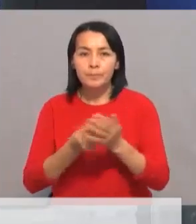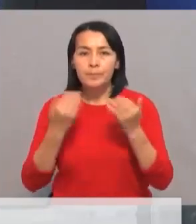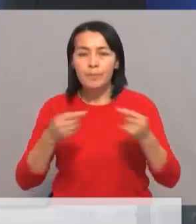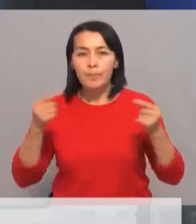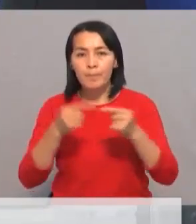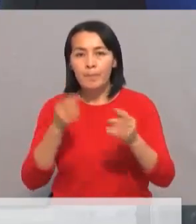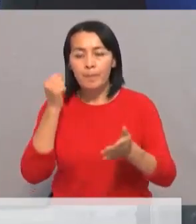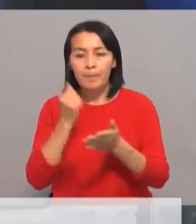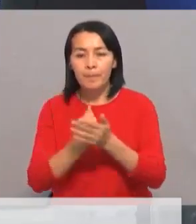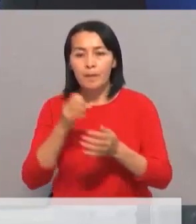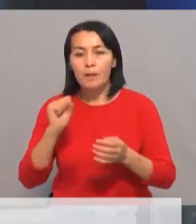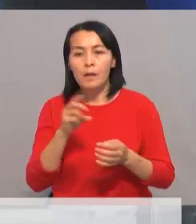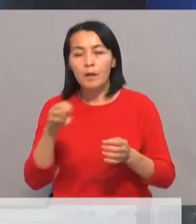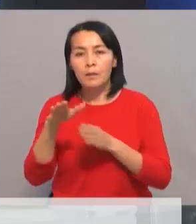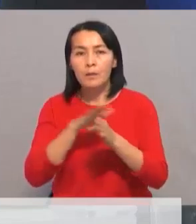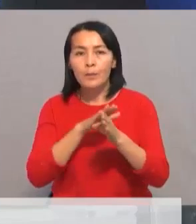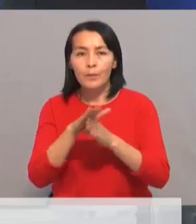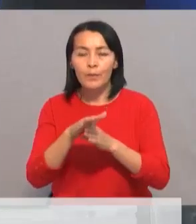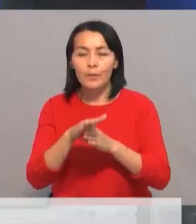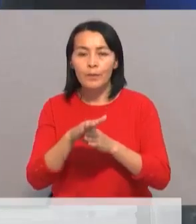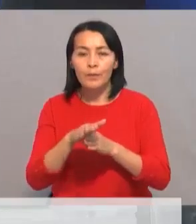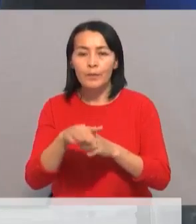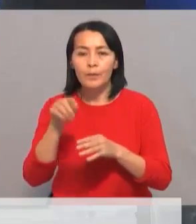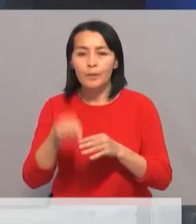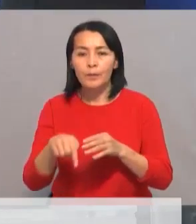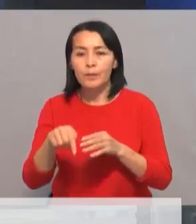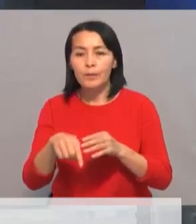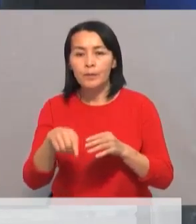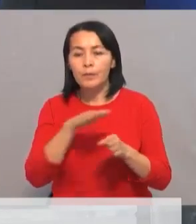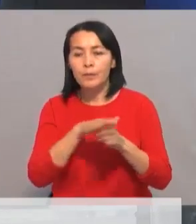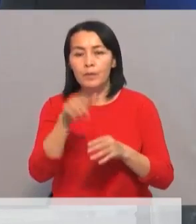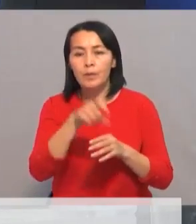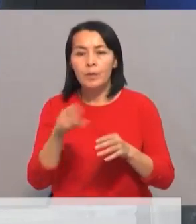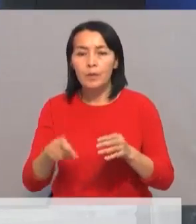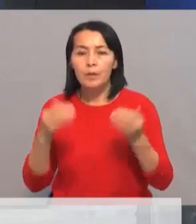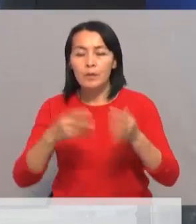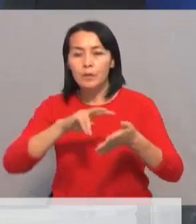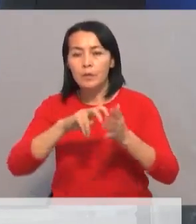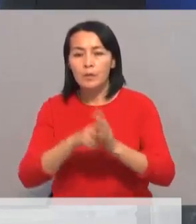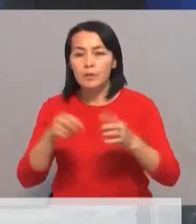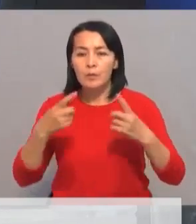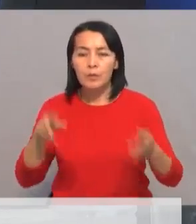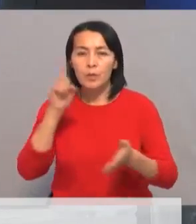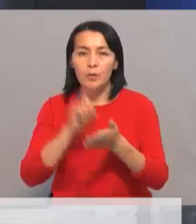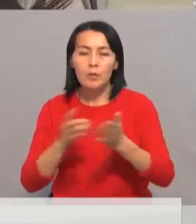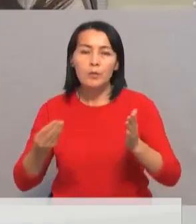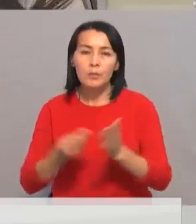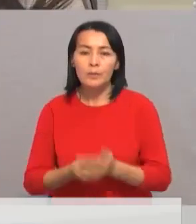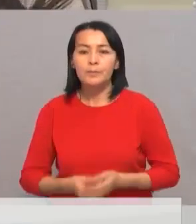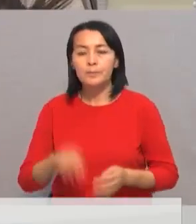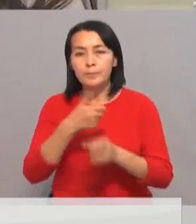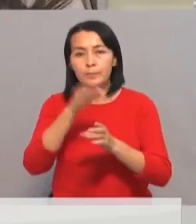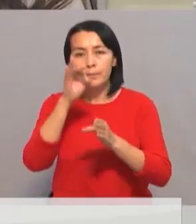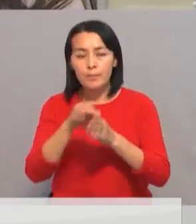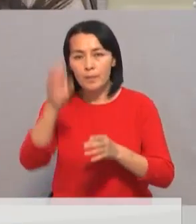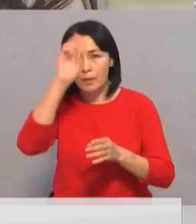основании подписанного акта выполненных работ на счет исполнителя с удержанием налогов и других обязательных платежей. Главная